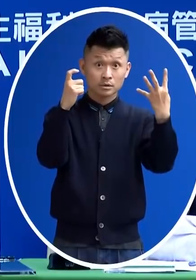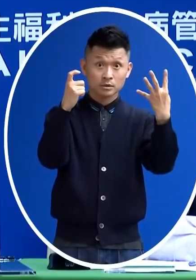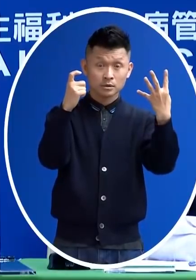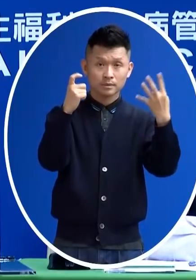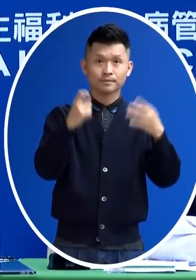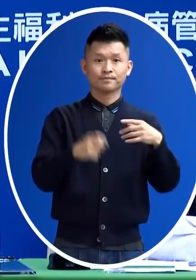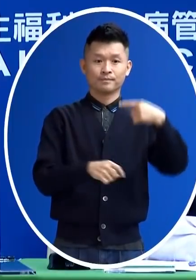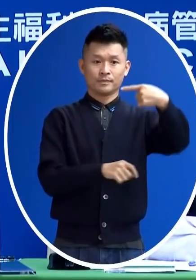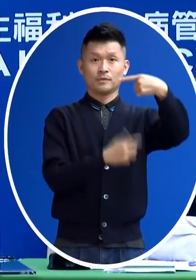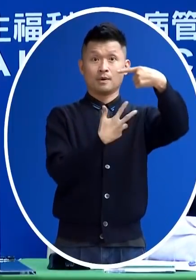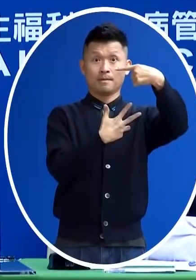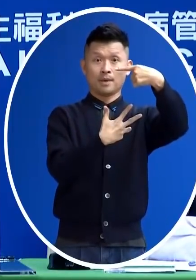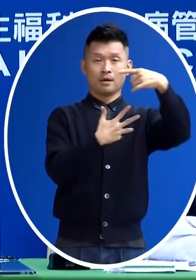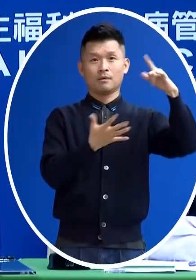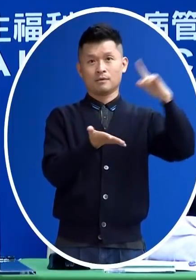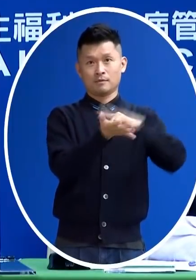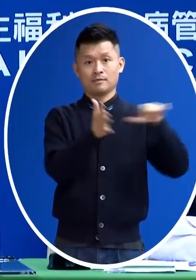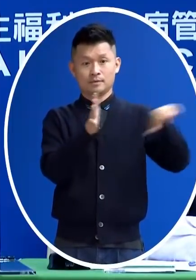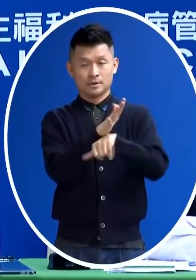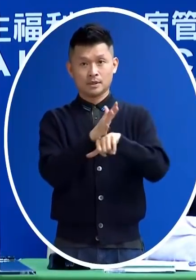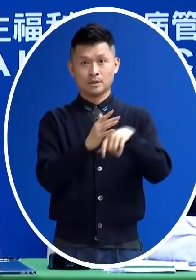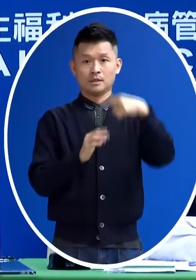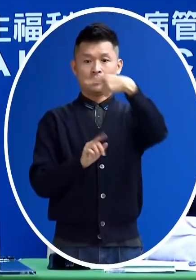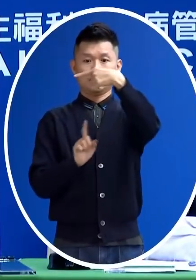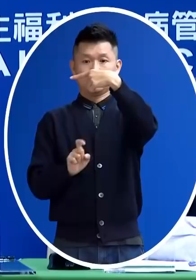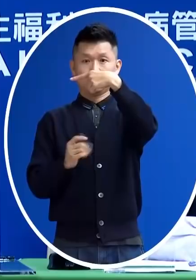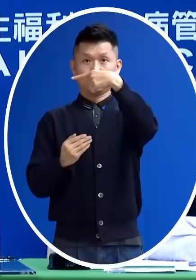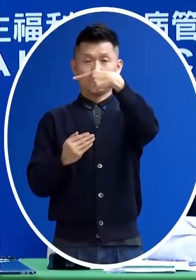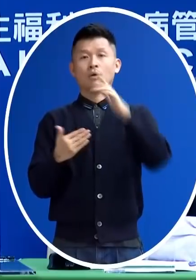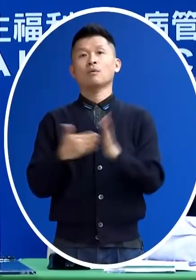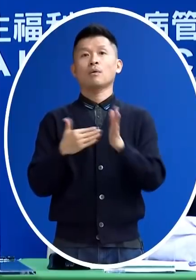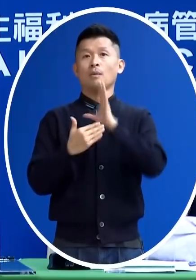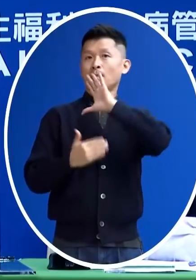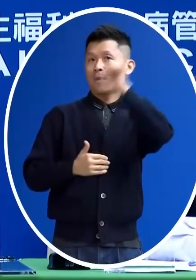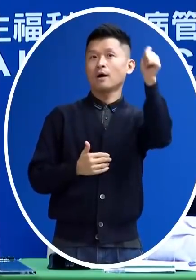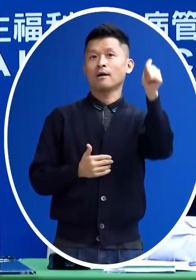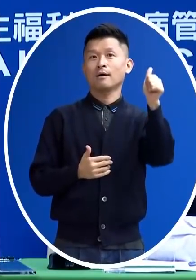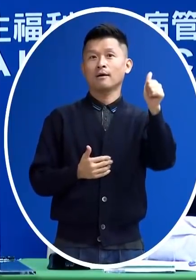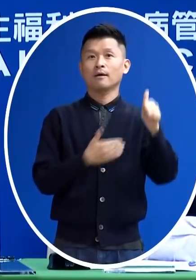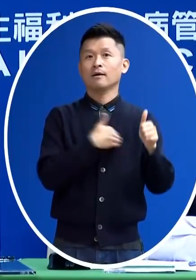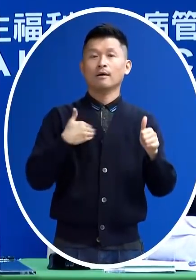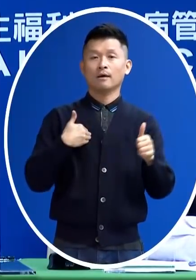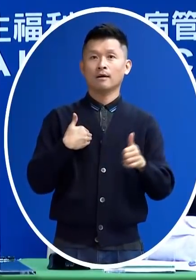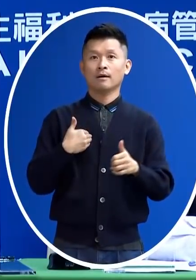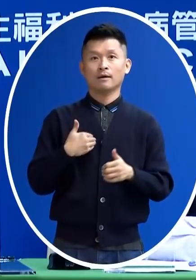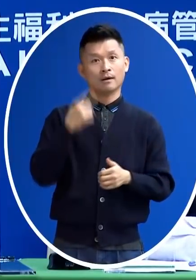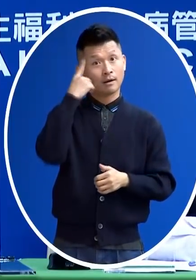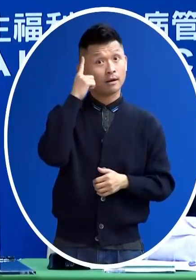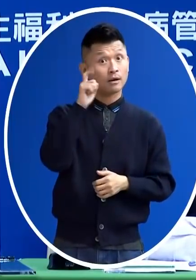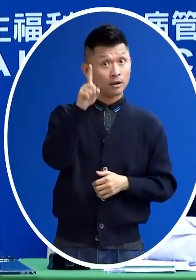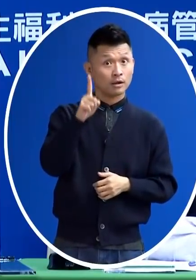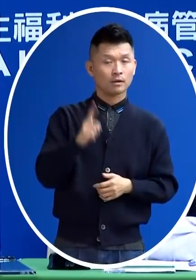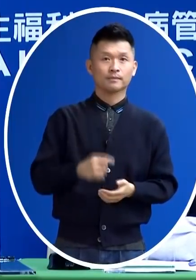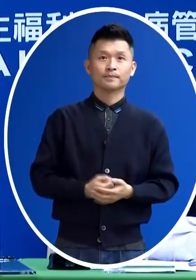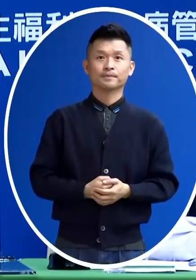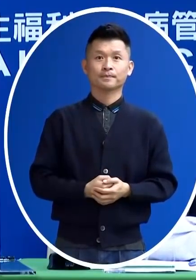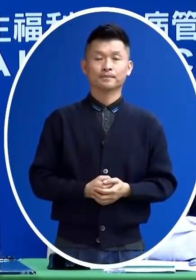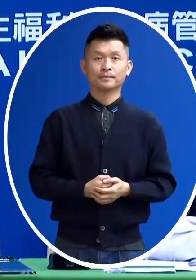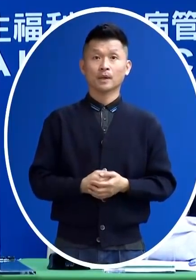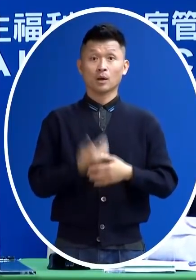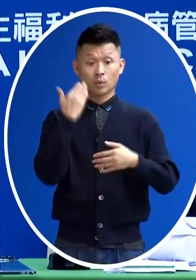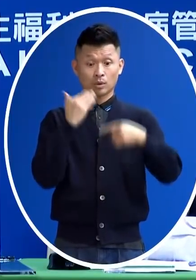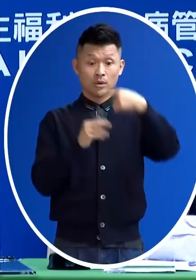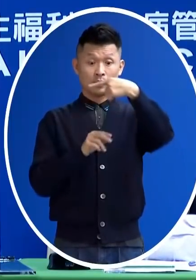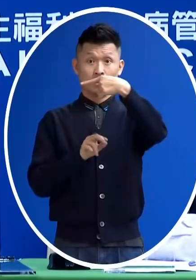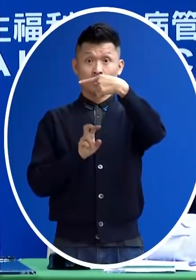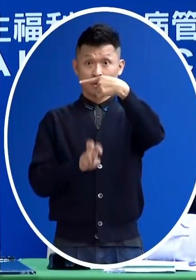他1月8號進來的人 他就租到1月19號對不對 加了11天變19號 那20